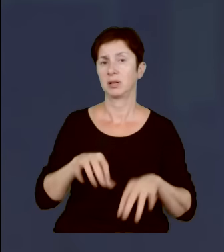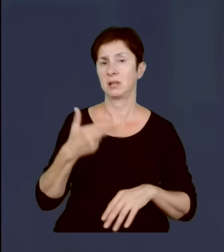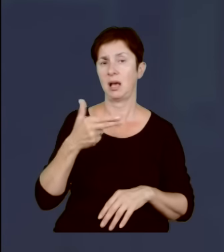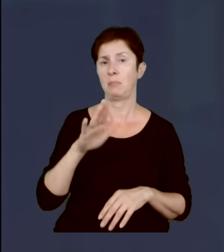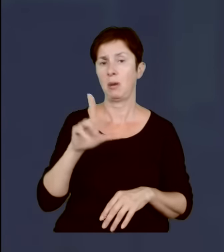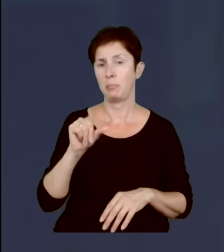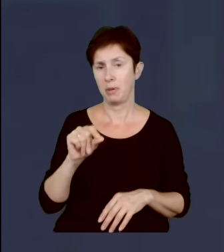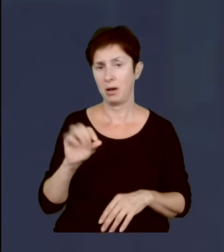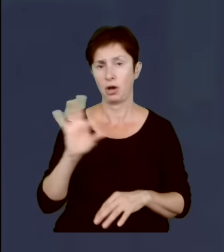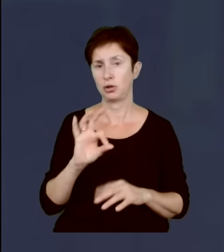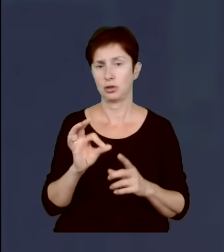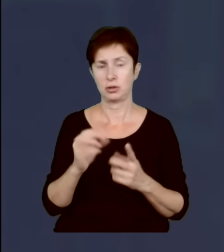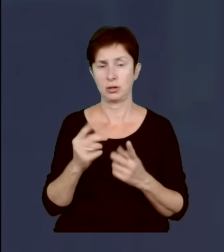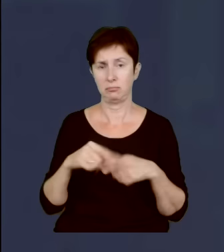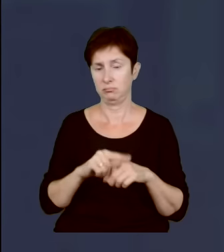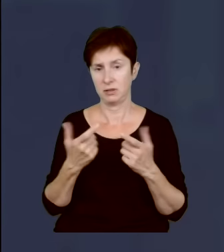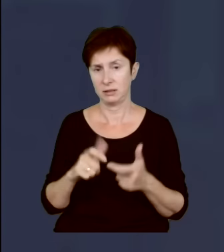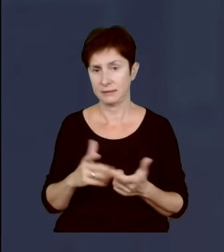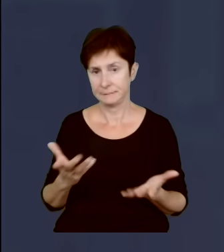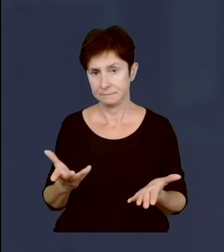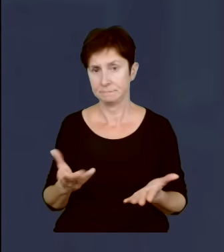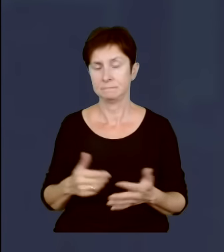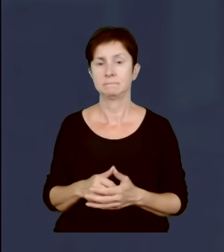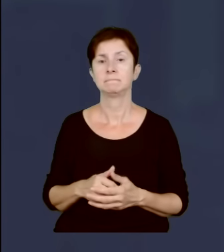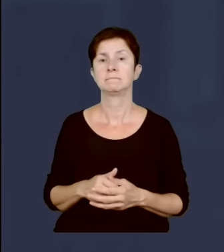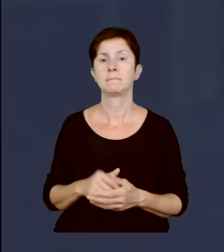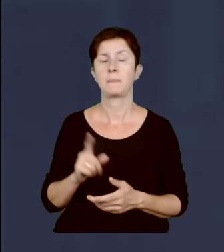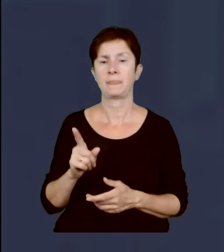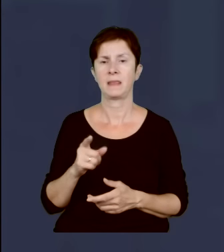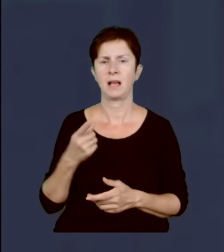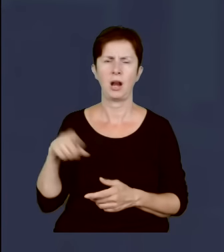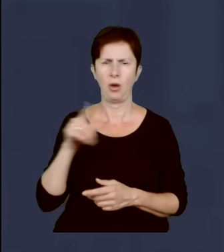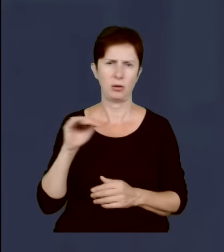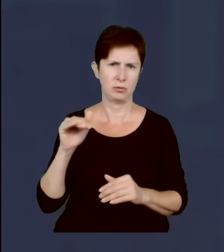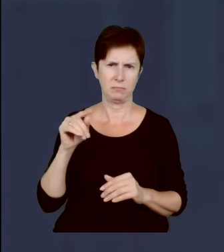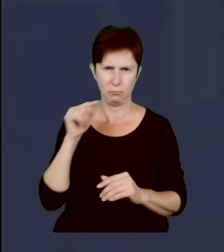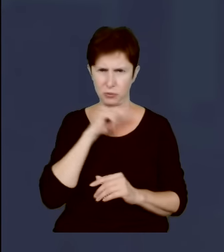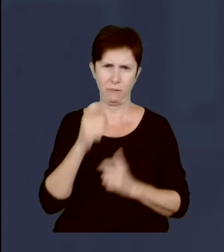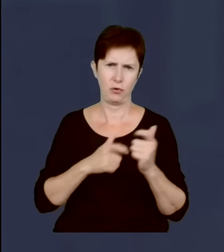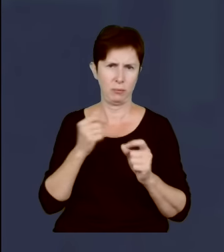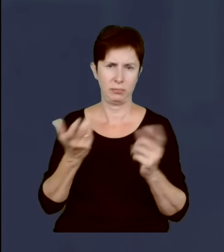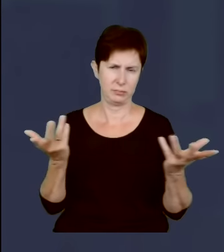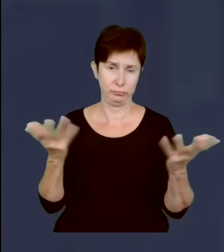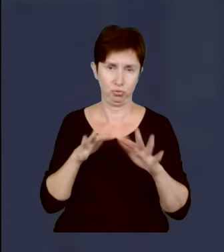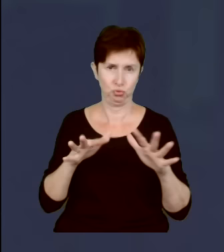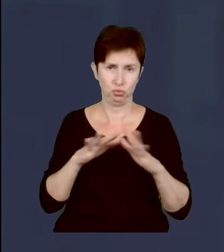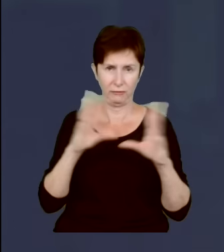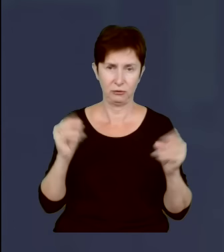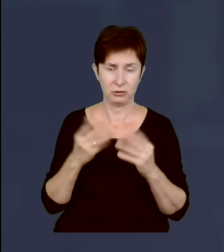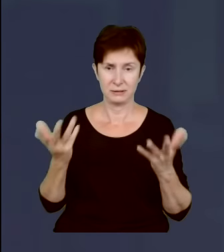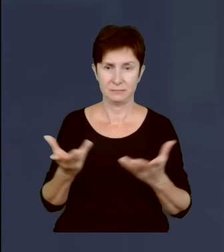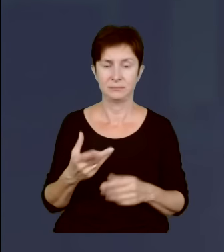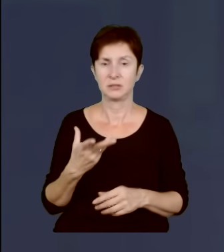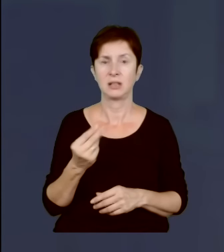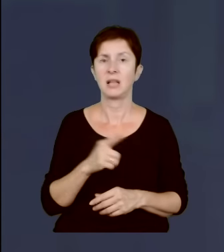jeszcze nie spełniły, ale przecież oni są zdolni do wszystkiego, a czyny, te nielegalne